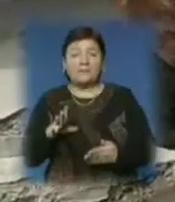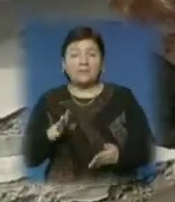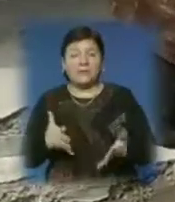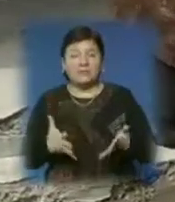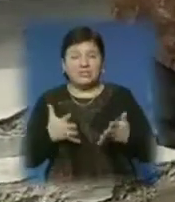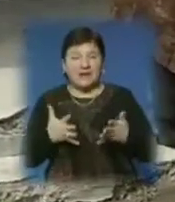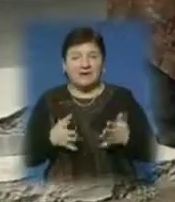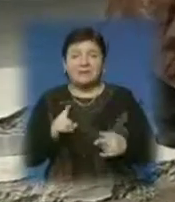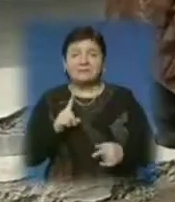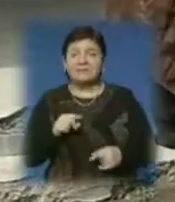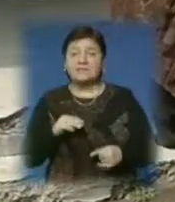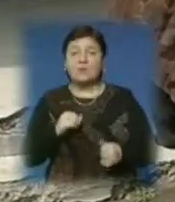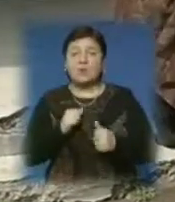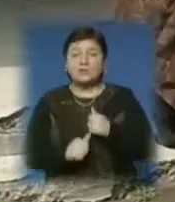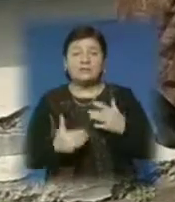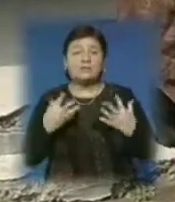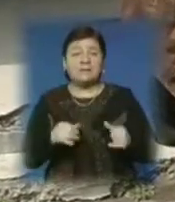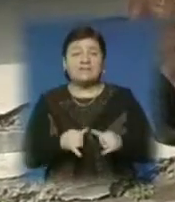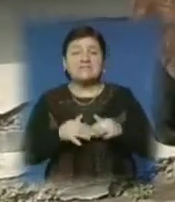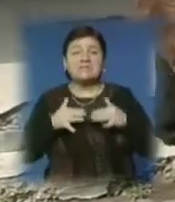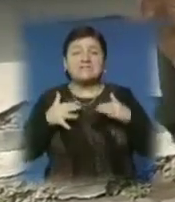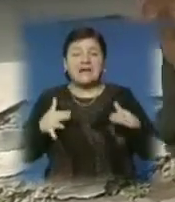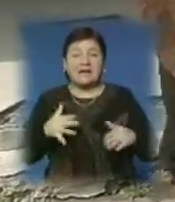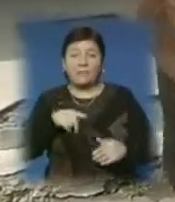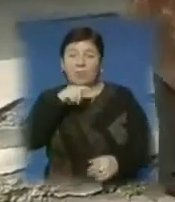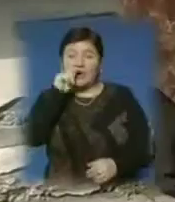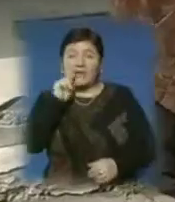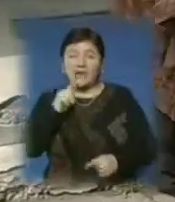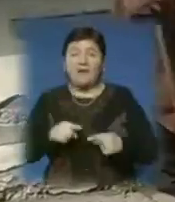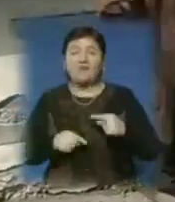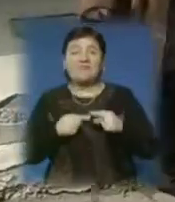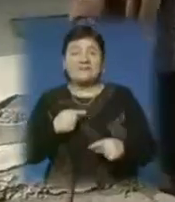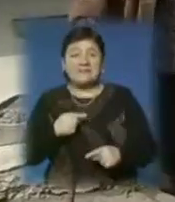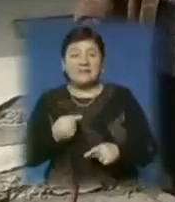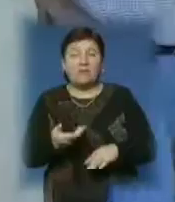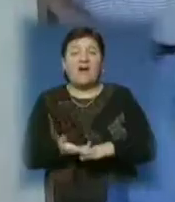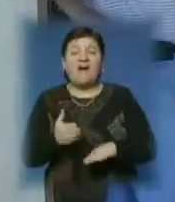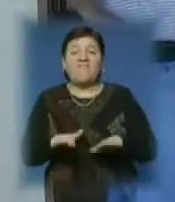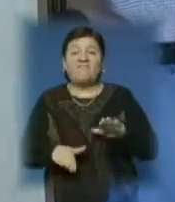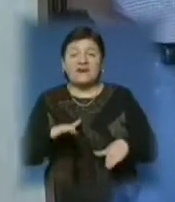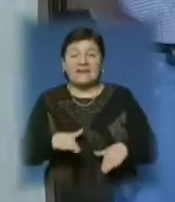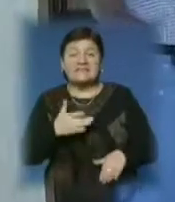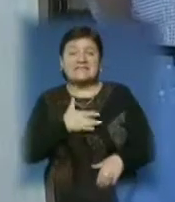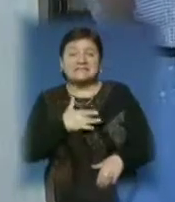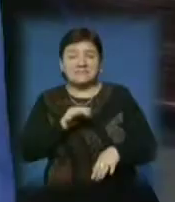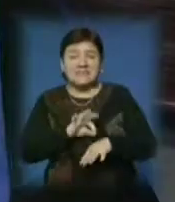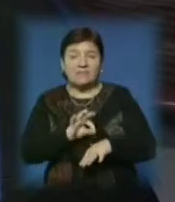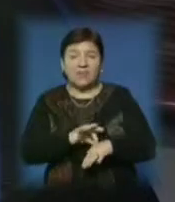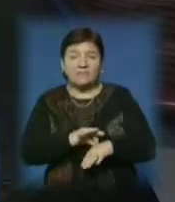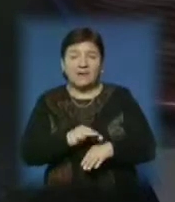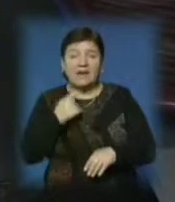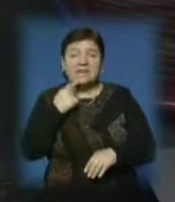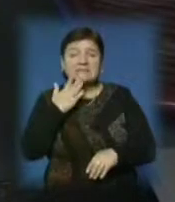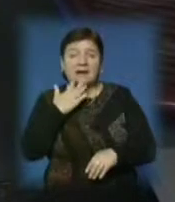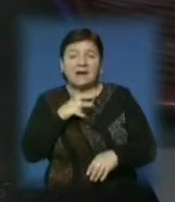світовою проблемою, тож з кожним днем вона зростає у світі та Україні. Наслідки зайвої ваги призводять до серцево-судинних захворювань, цукрового